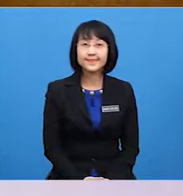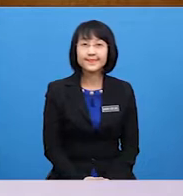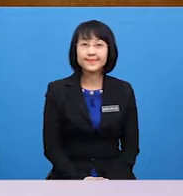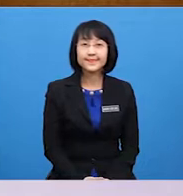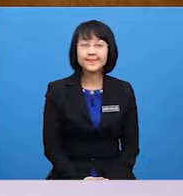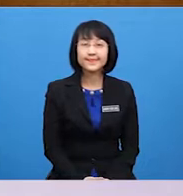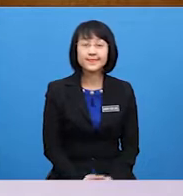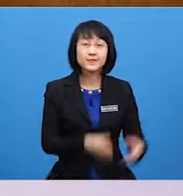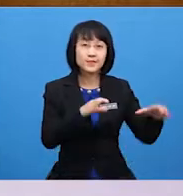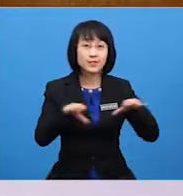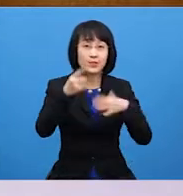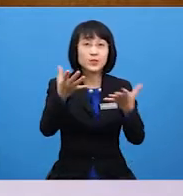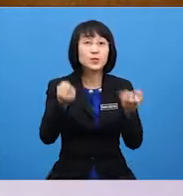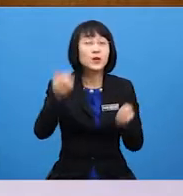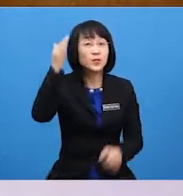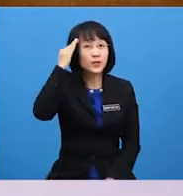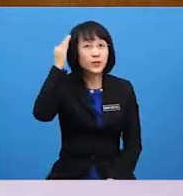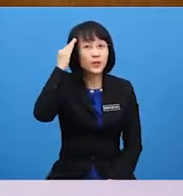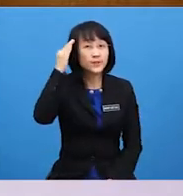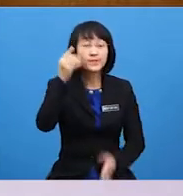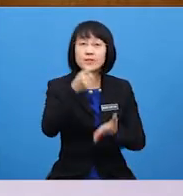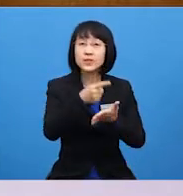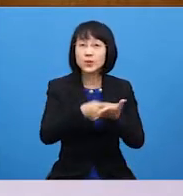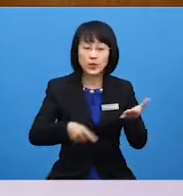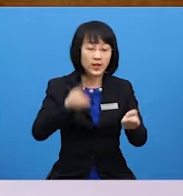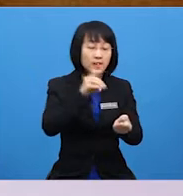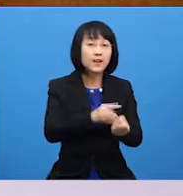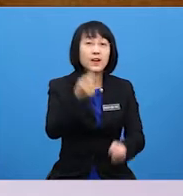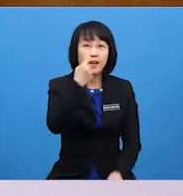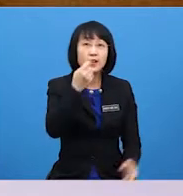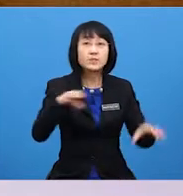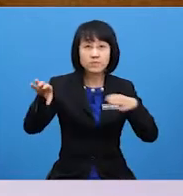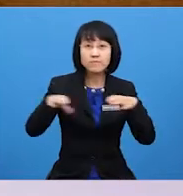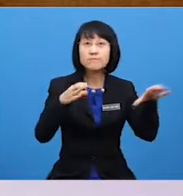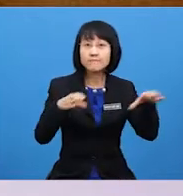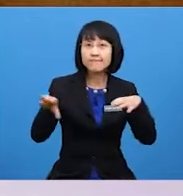Do you want to know What does a dentist do?